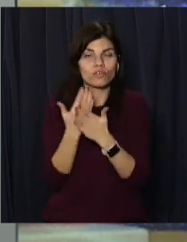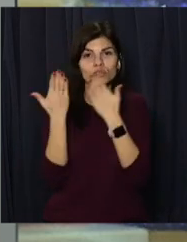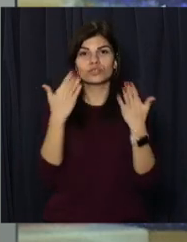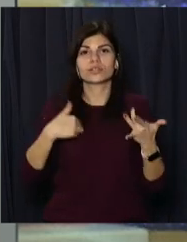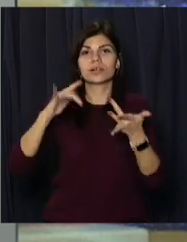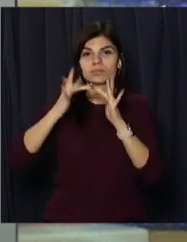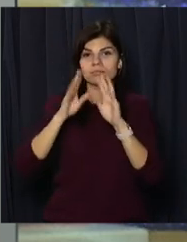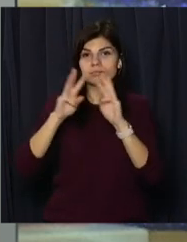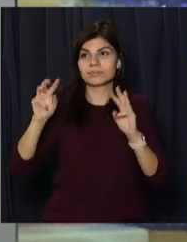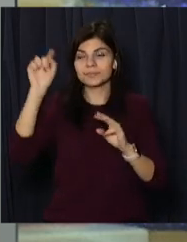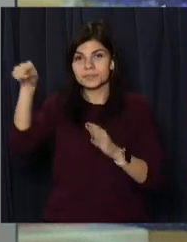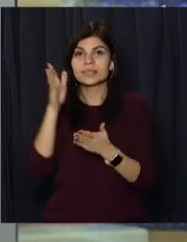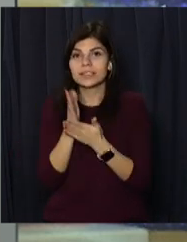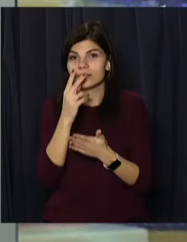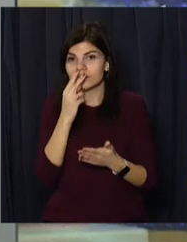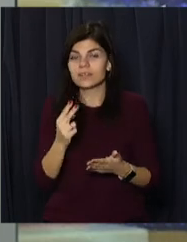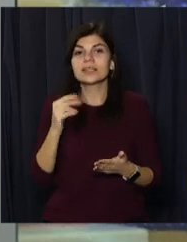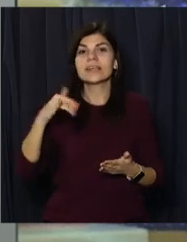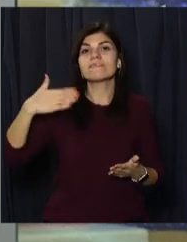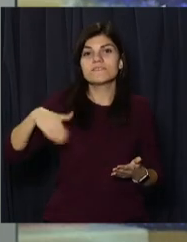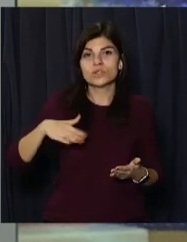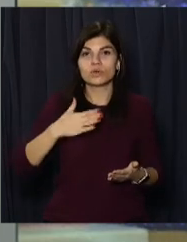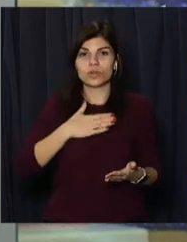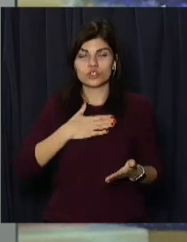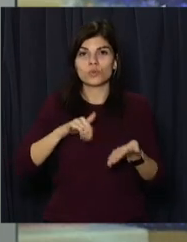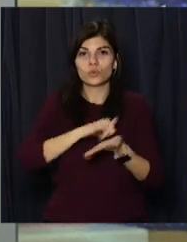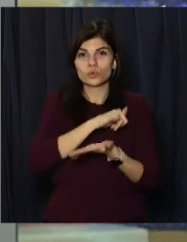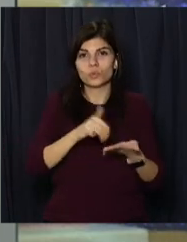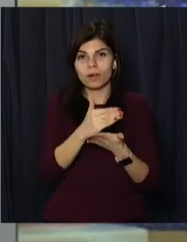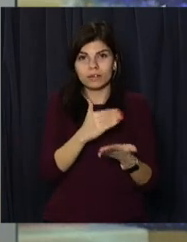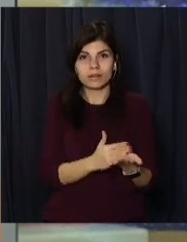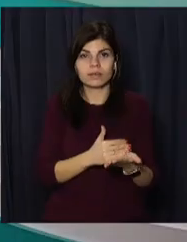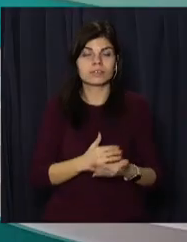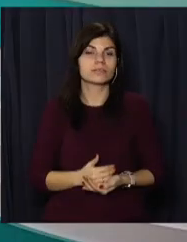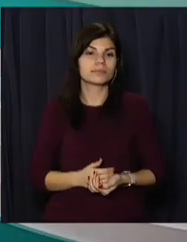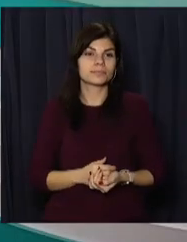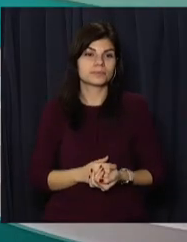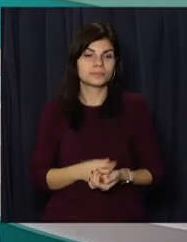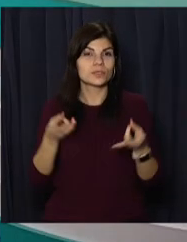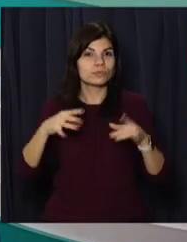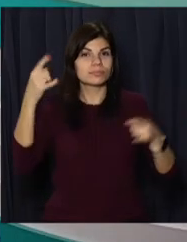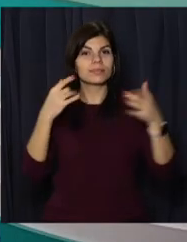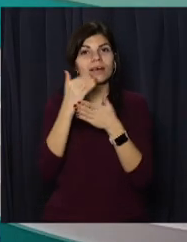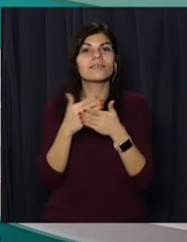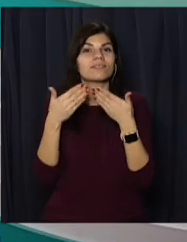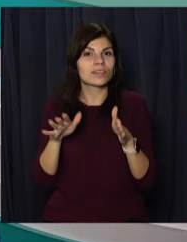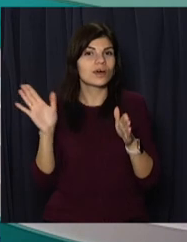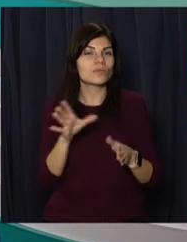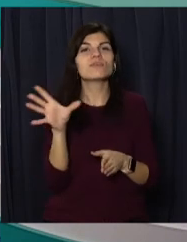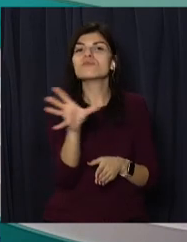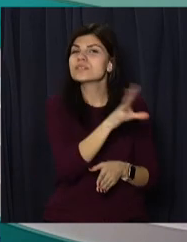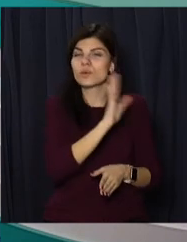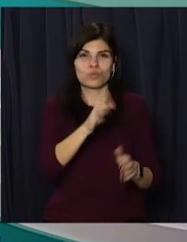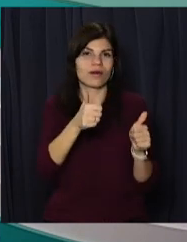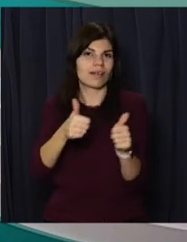нашому сайті opendv.media. Сюжети переглядаєте на нашому ютуб-каналі. Залишайтесь з відкритим і нехай все